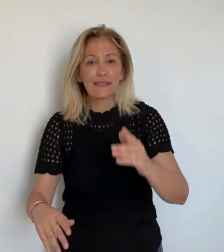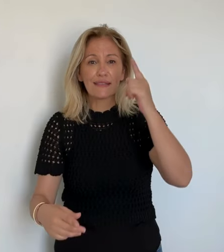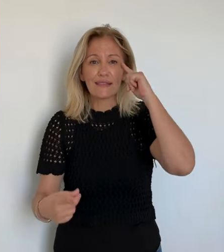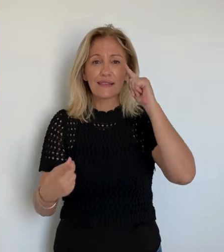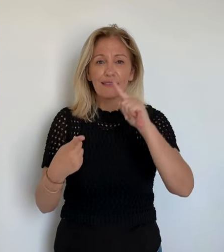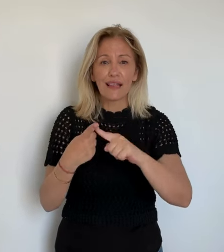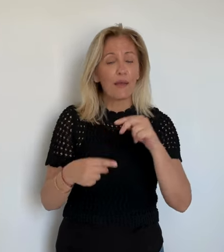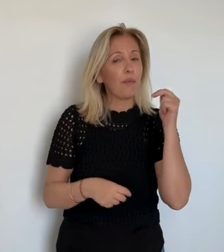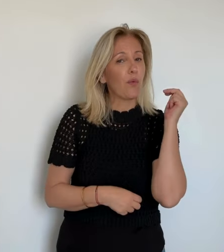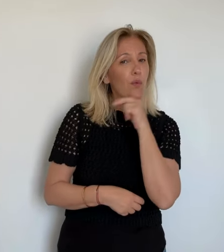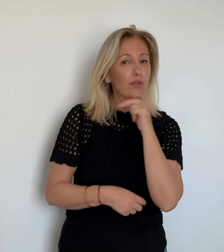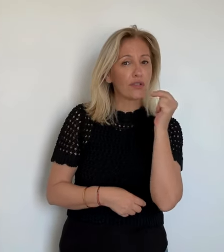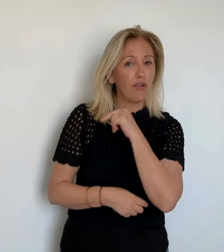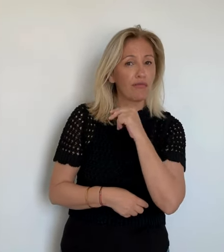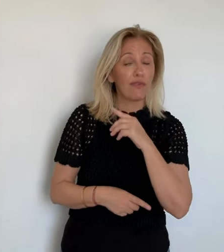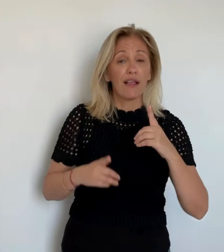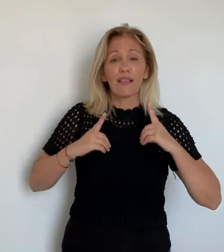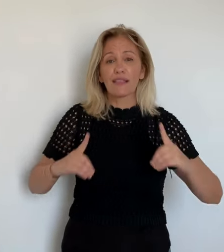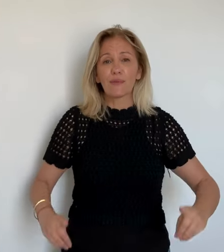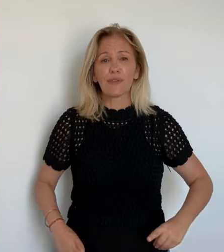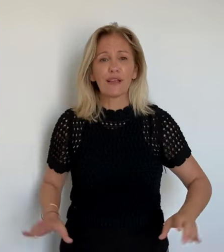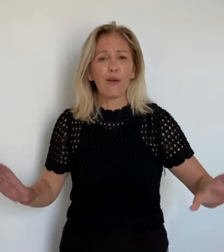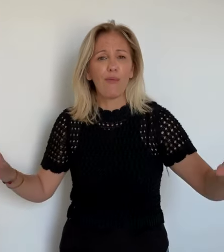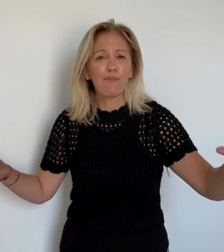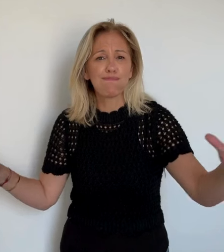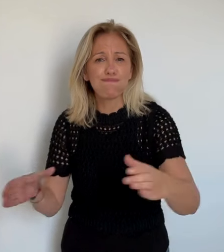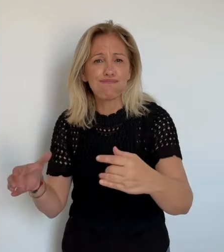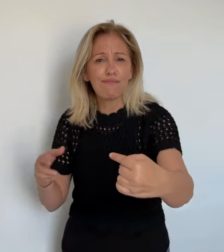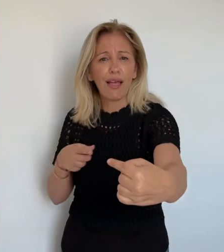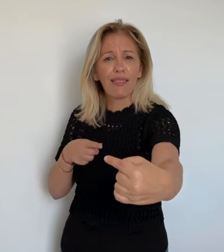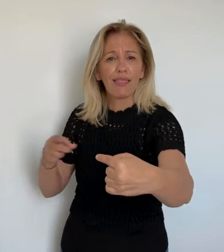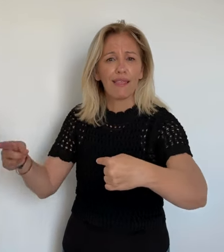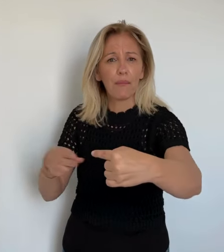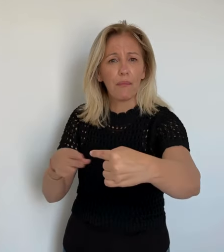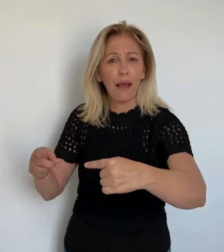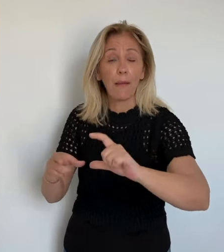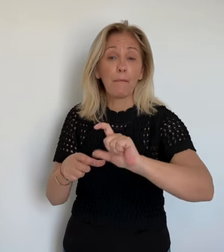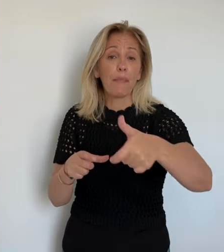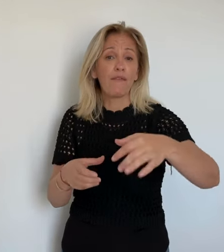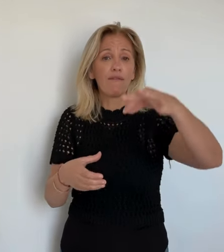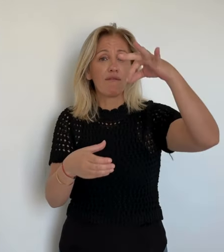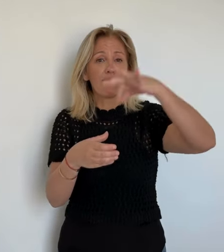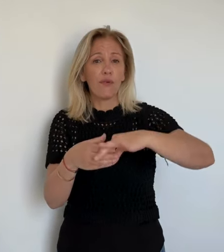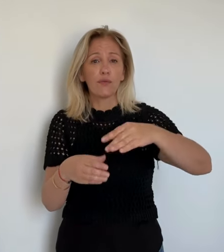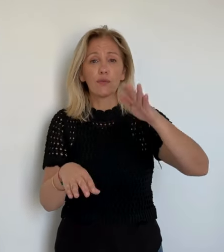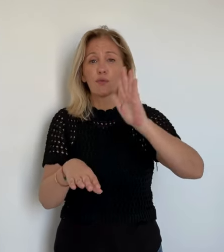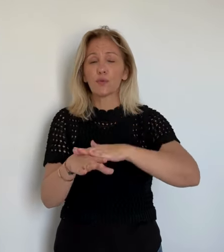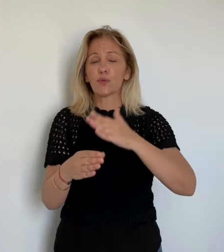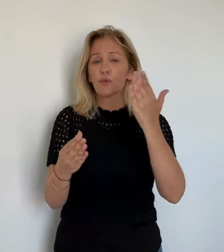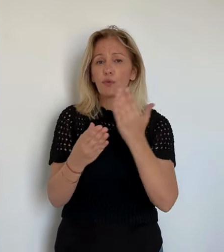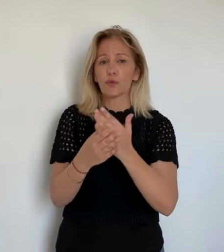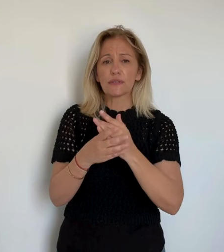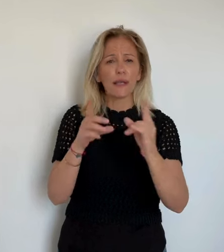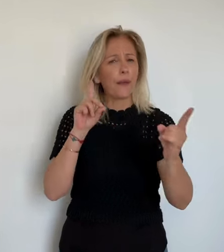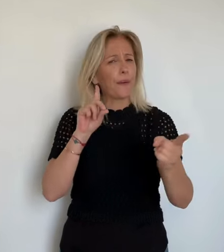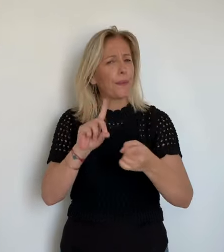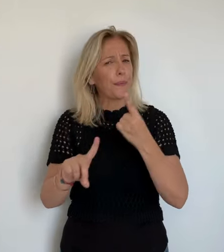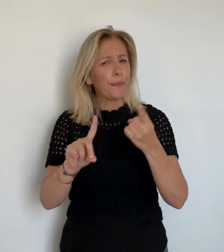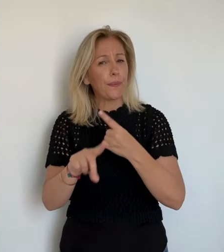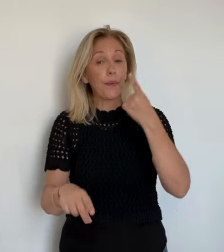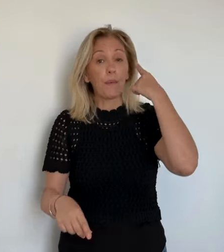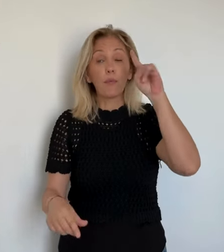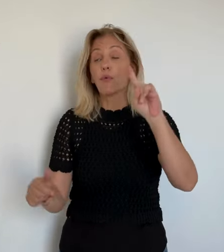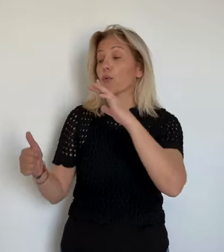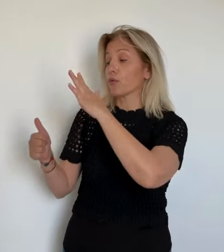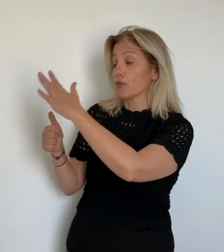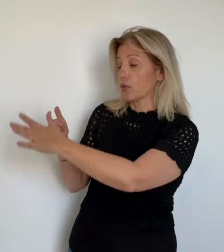moins vifs. Malgré tout, le compte financier devait impérativement être voté avant le 1er juillet et c'est chose faite. Le document a été adopté avec les